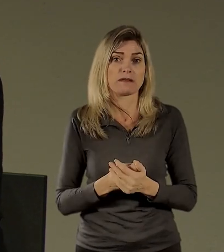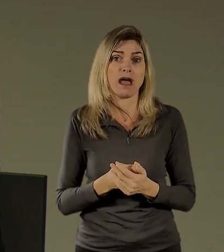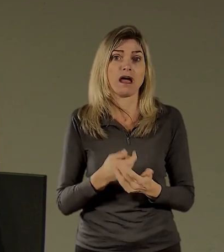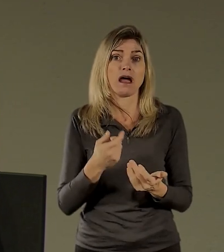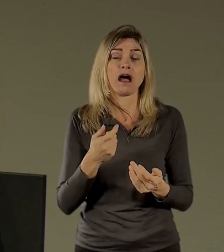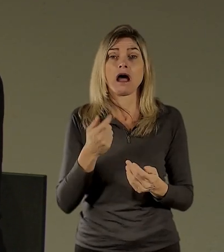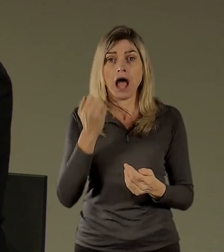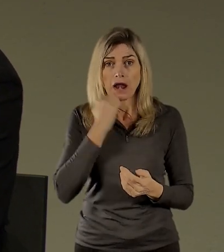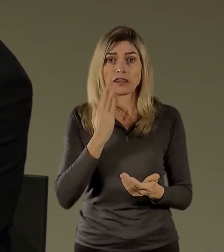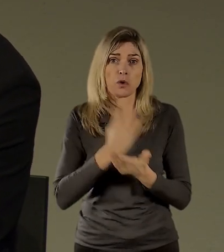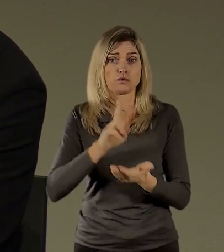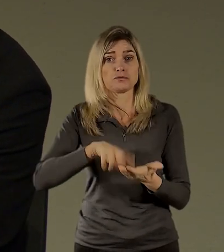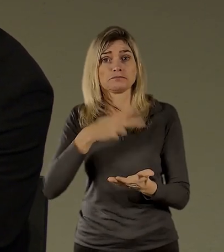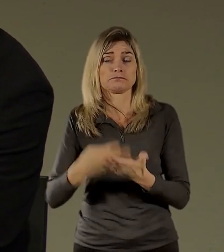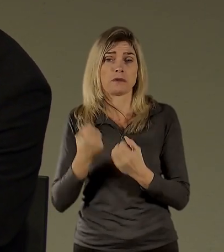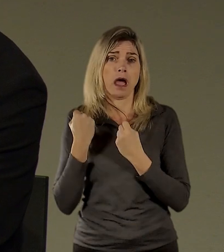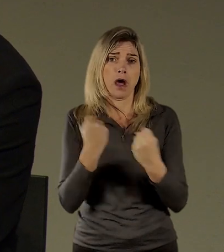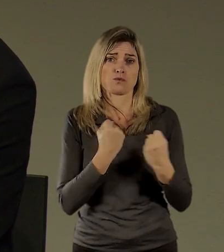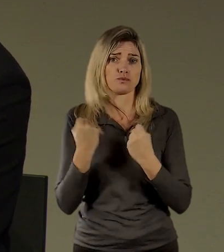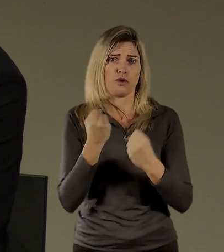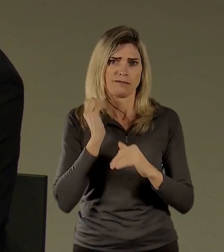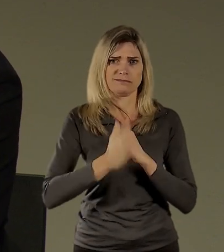začali jezdit autem. Ale